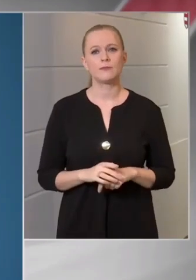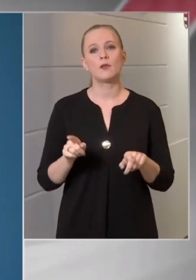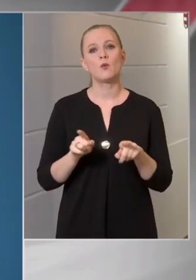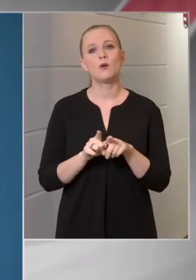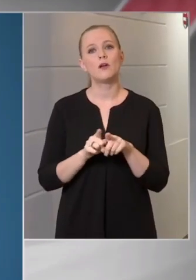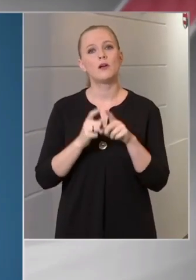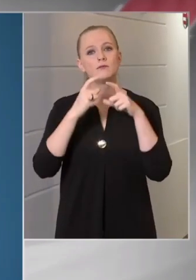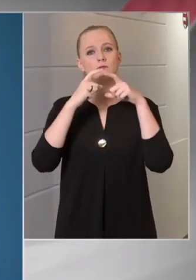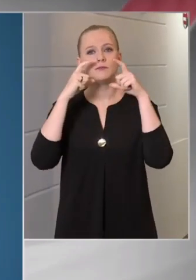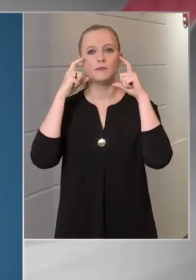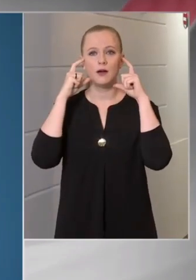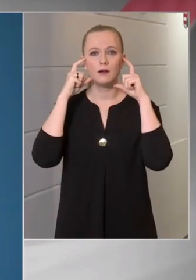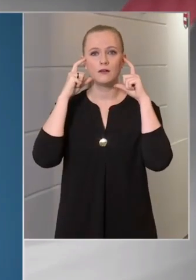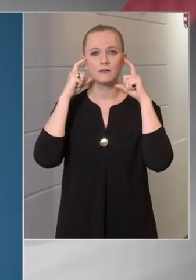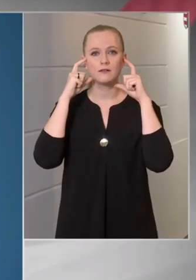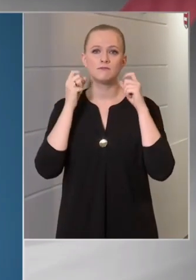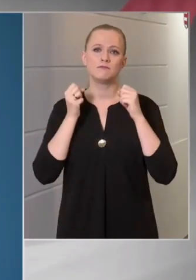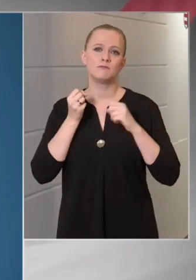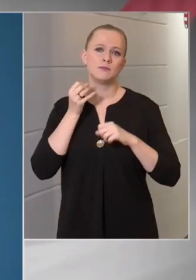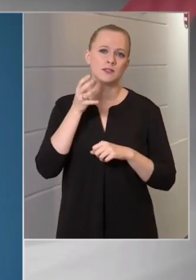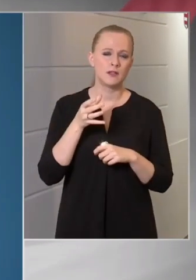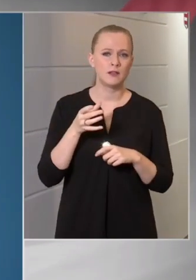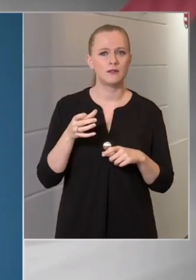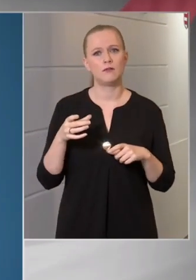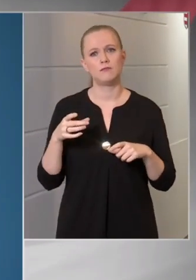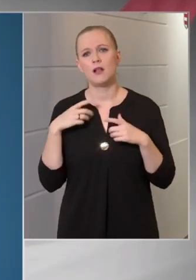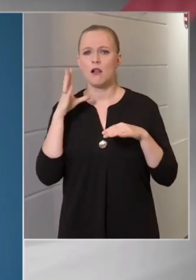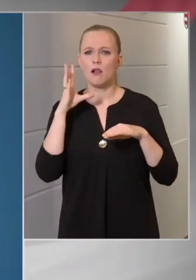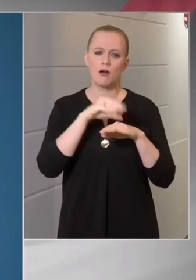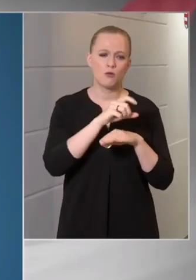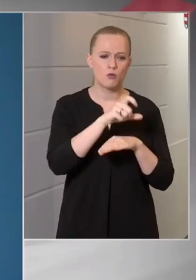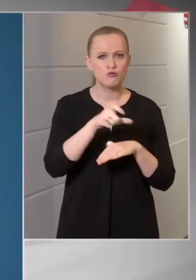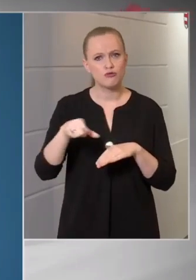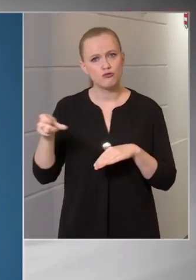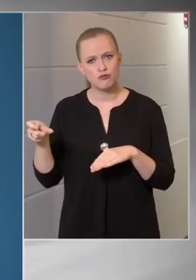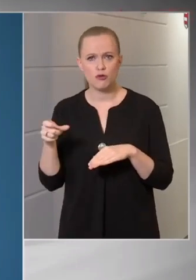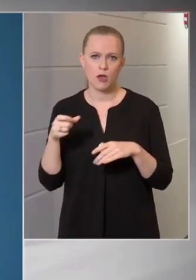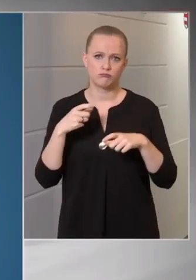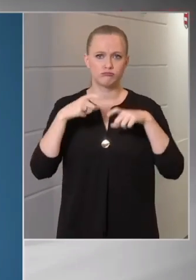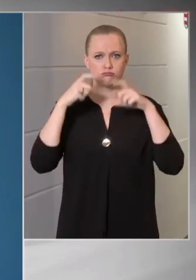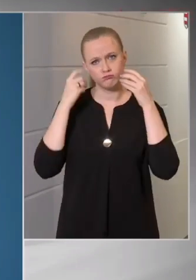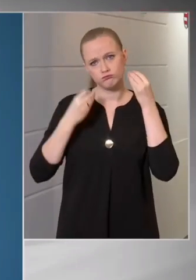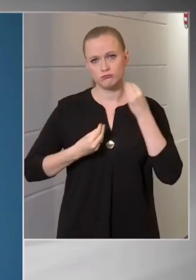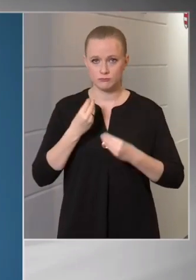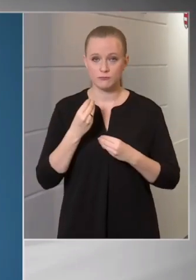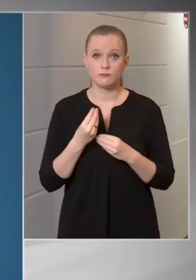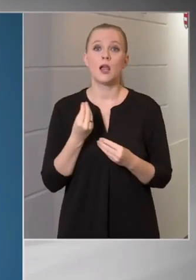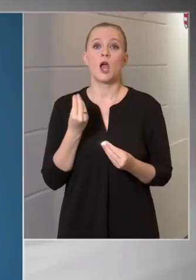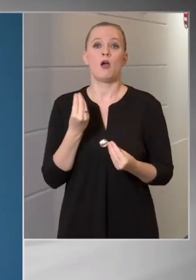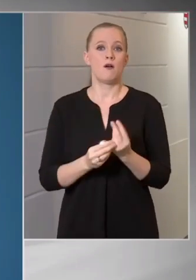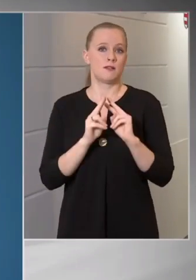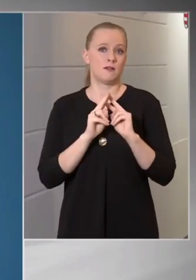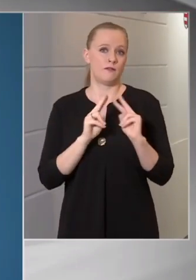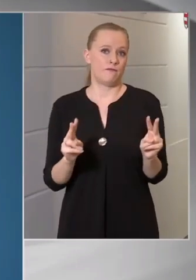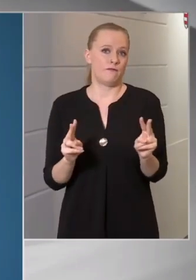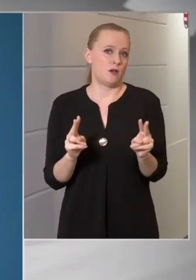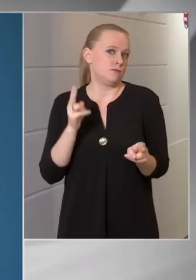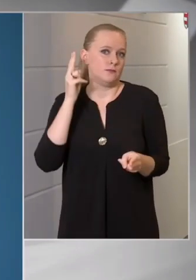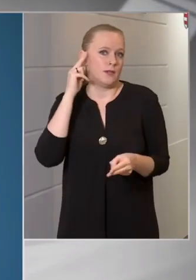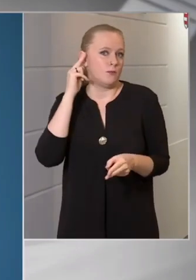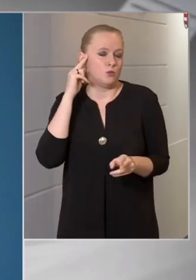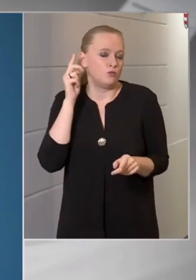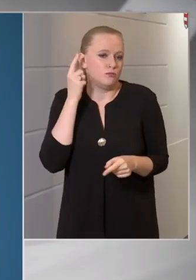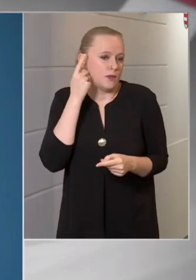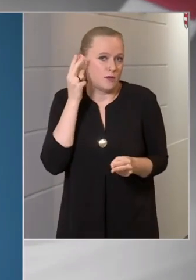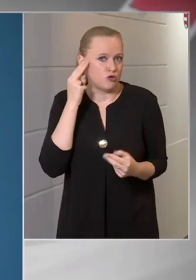maszkok, amelyeket hétköznap a lakosság hord, éppen azért vannak, mert nem ismerjük